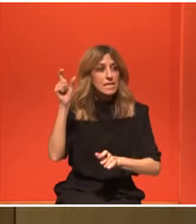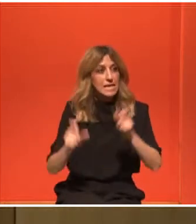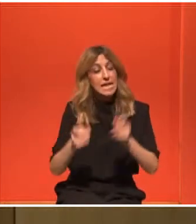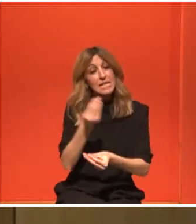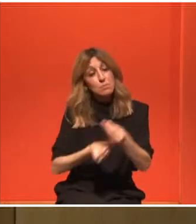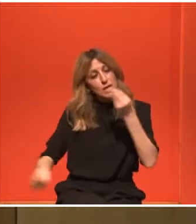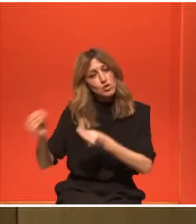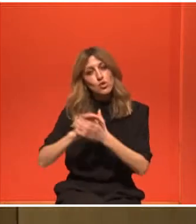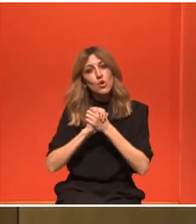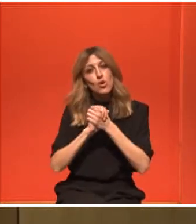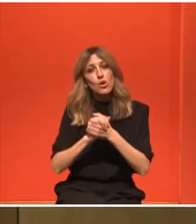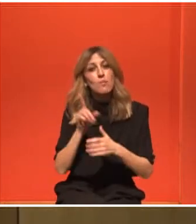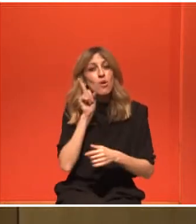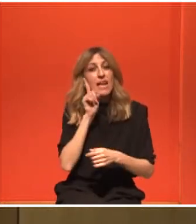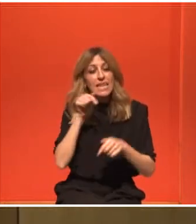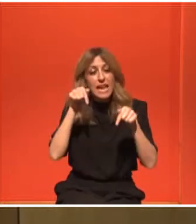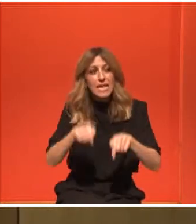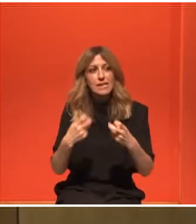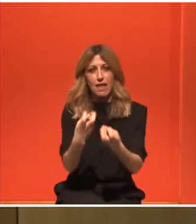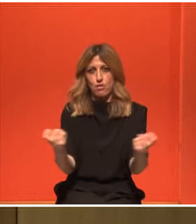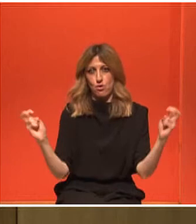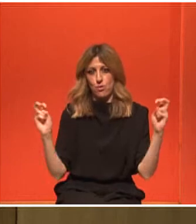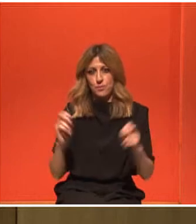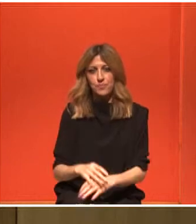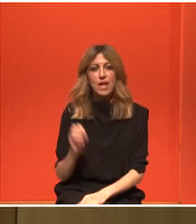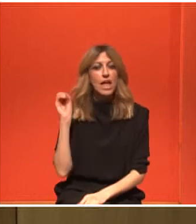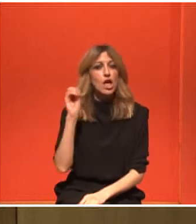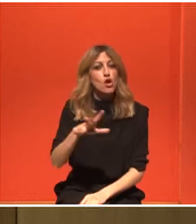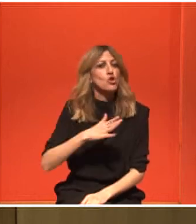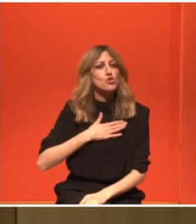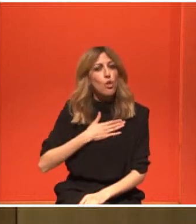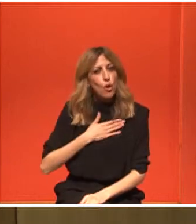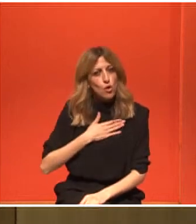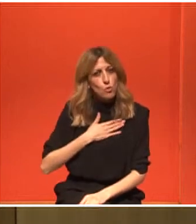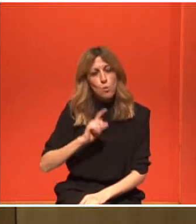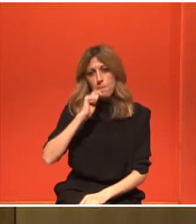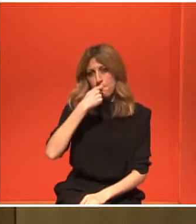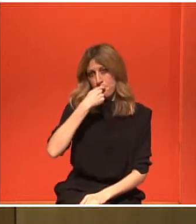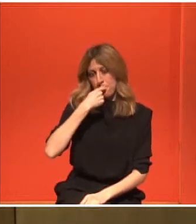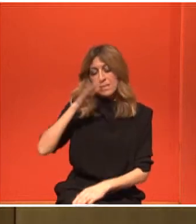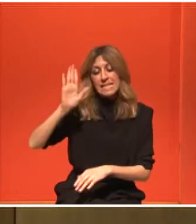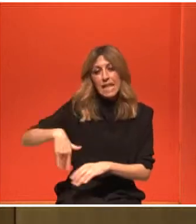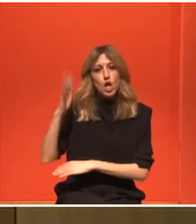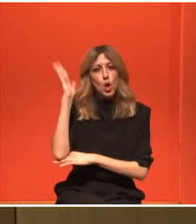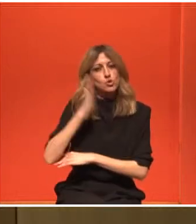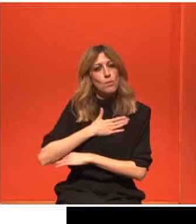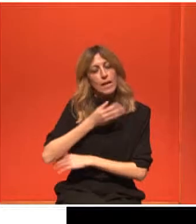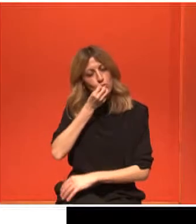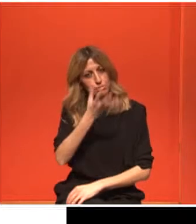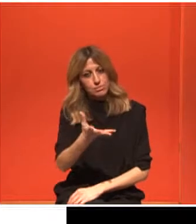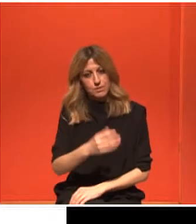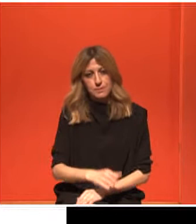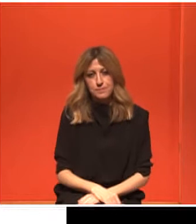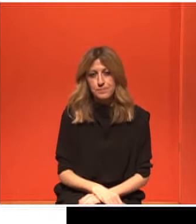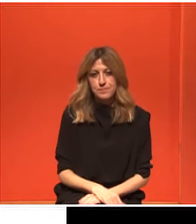Και το δώρο μου για τη σημερινή εκδήλωση θα το αναφέρω, θα μου επιτρέψετε να το αναφέρω στο τέλος της ομιλίας. Προχωράμε, λοιπόν,